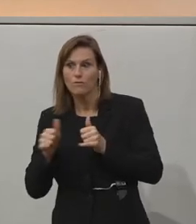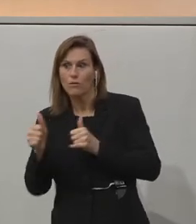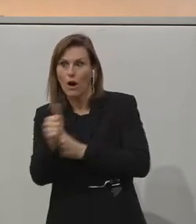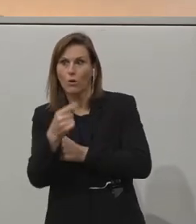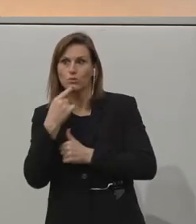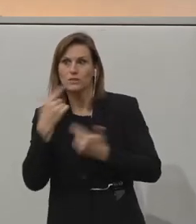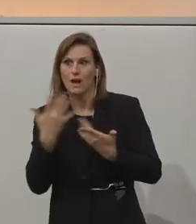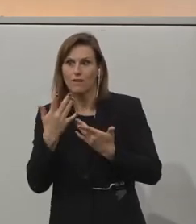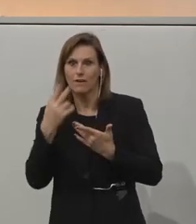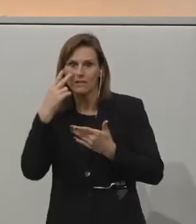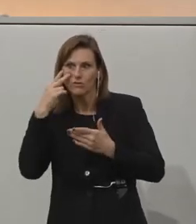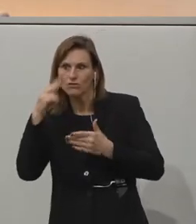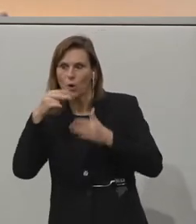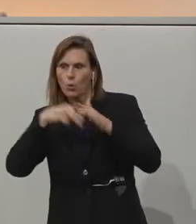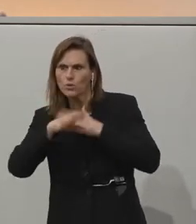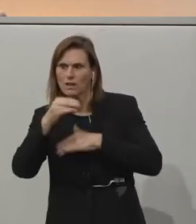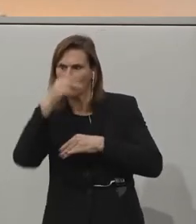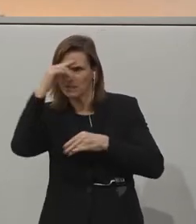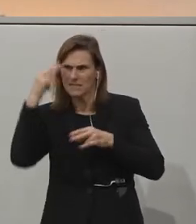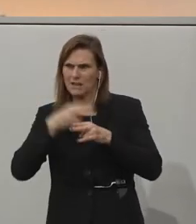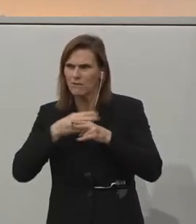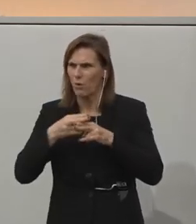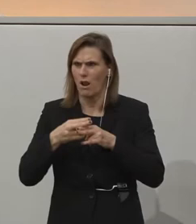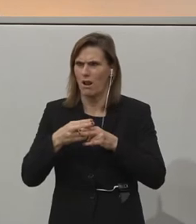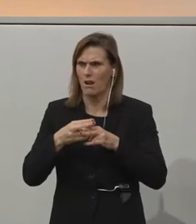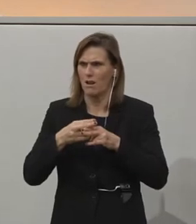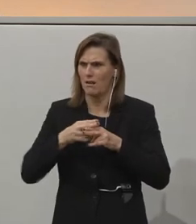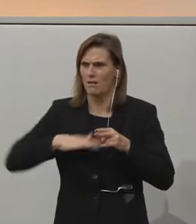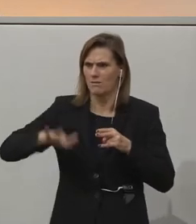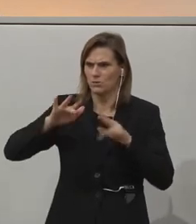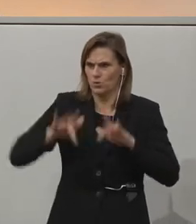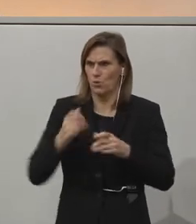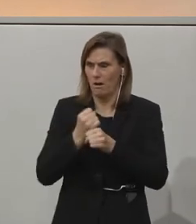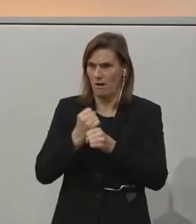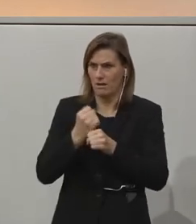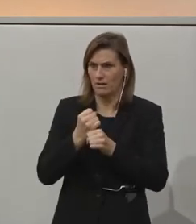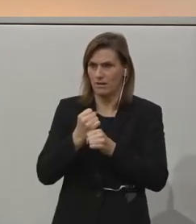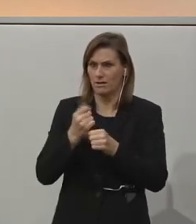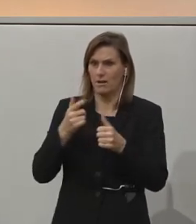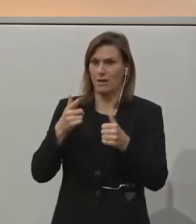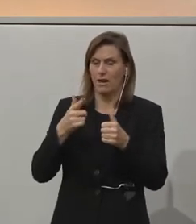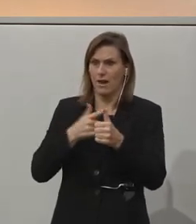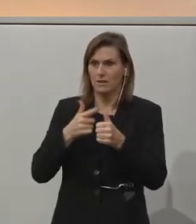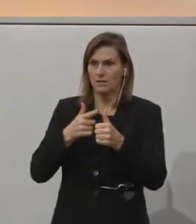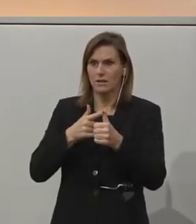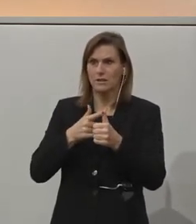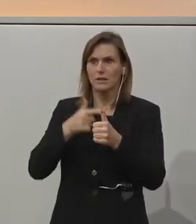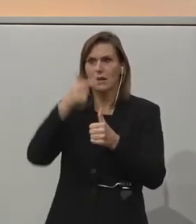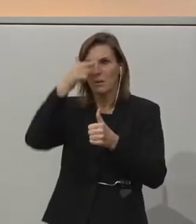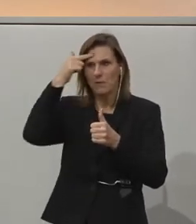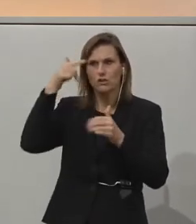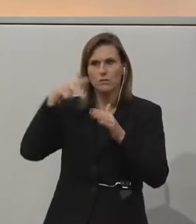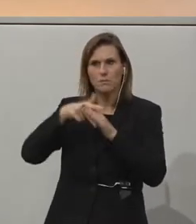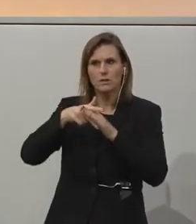So my first point, my first point is that when people think of disabilities, they normally think